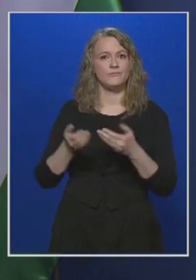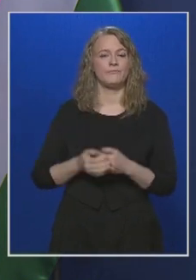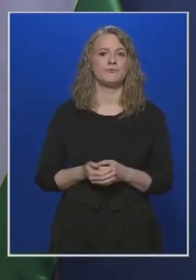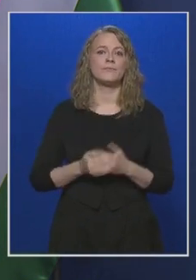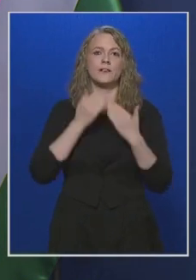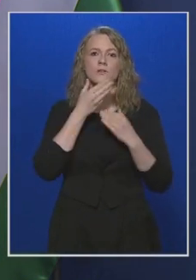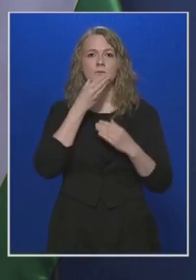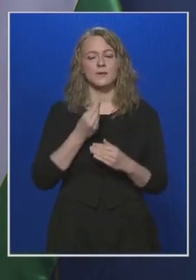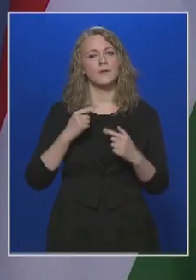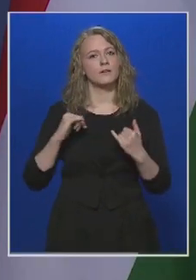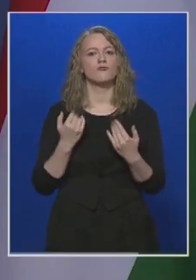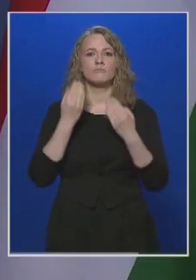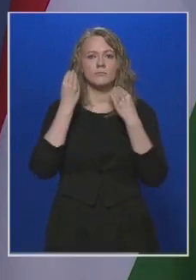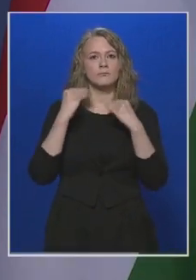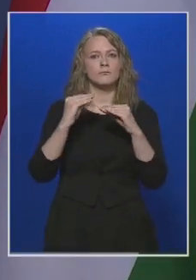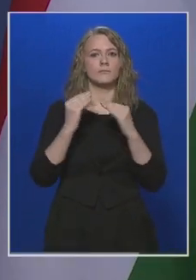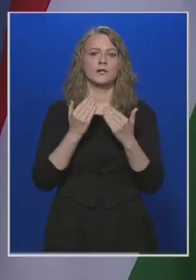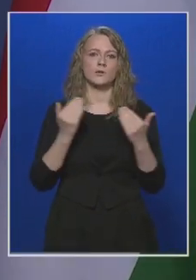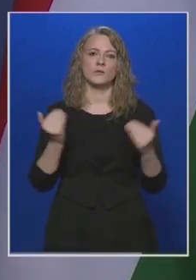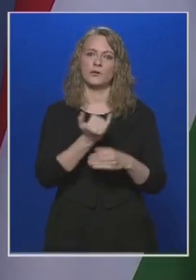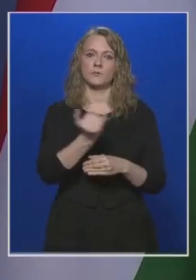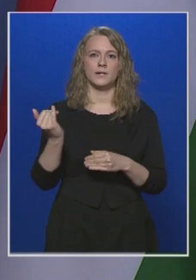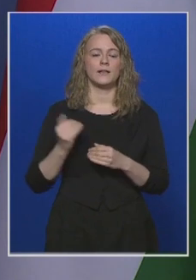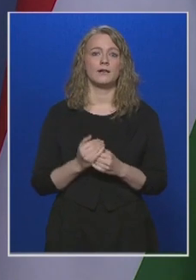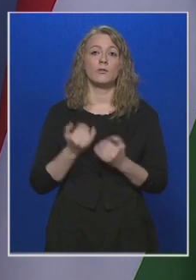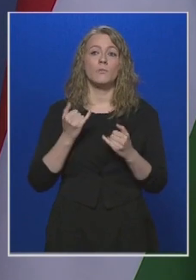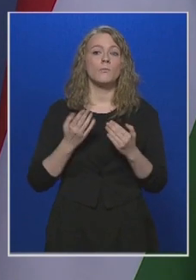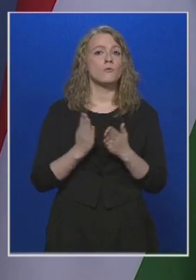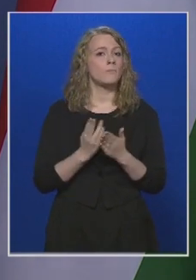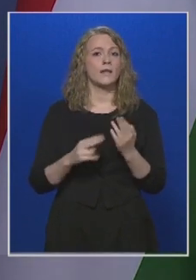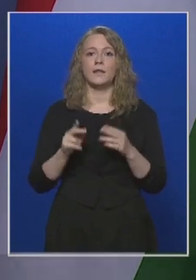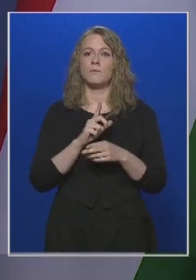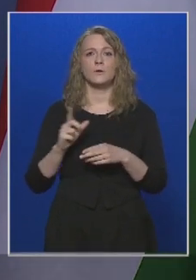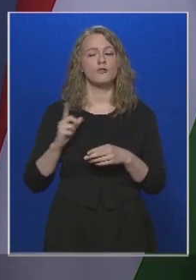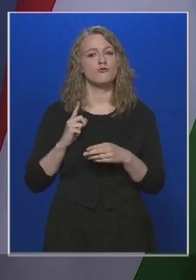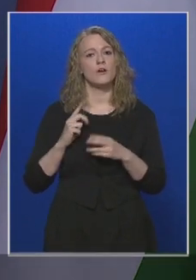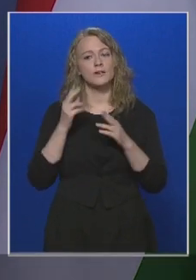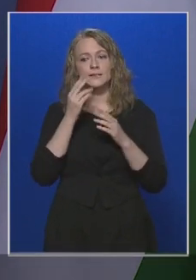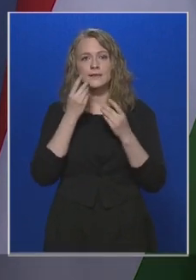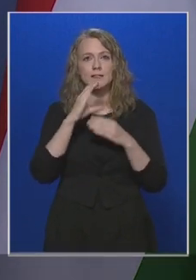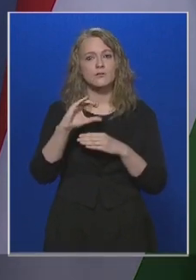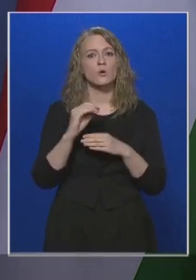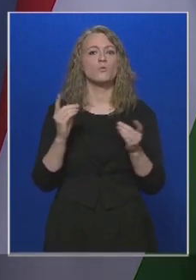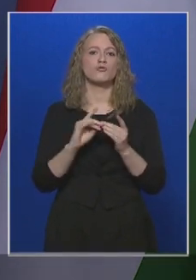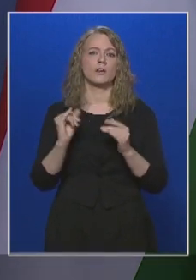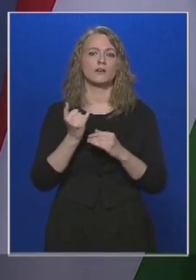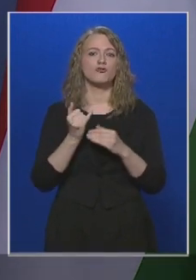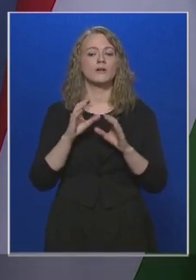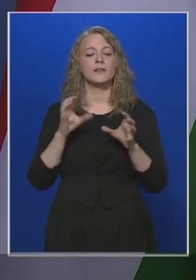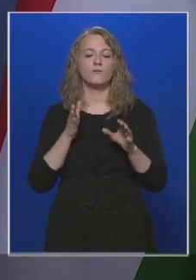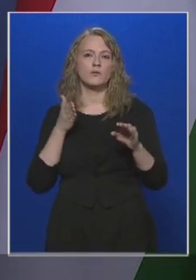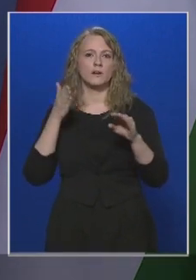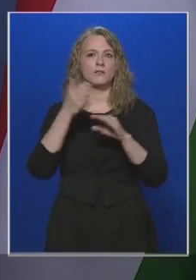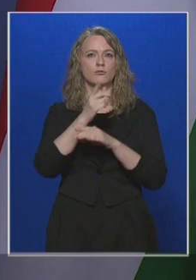Köszönöm szépen, én is tisztelettel köszöntök mindenkit. Most már nem csupán a nézőket, hanem az újságírókat is így a televízión